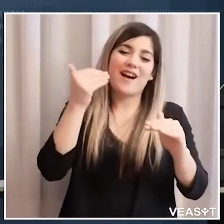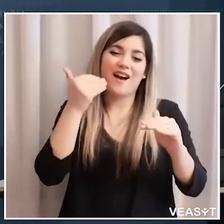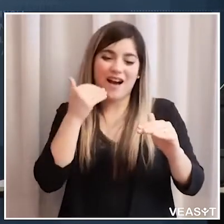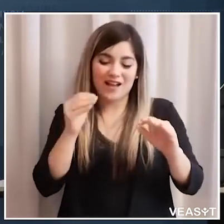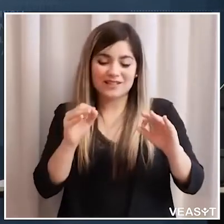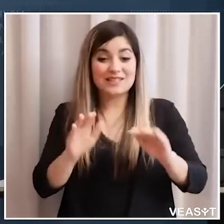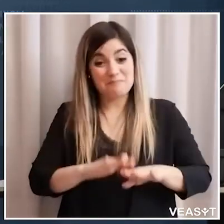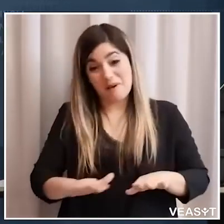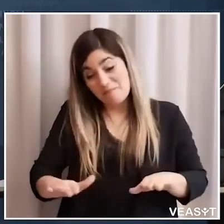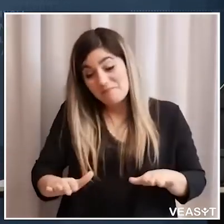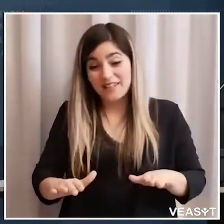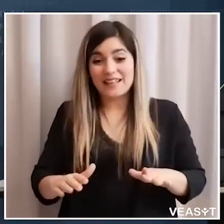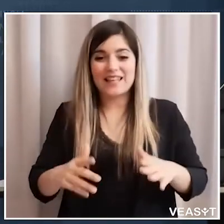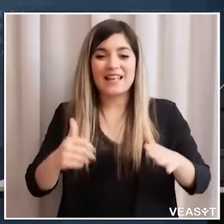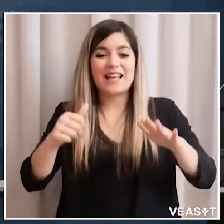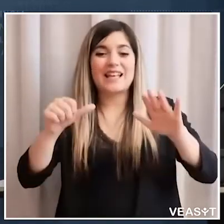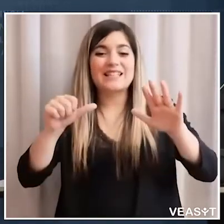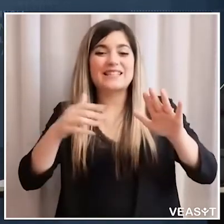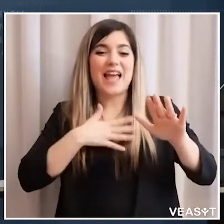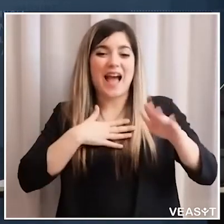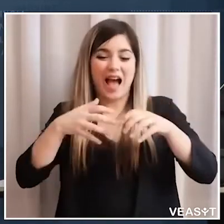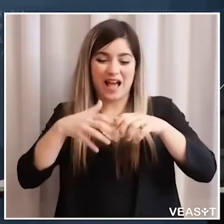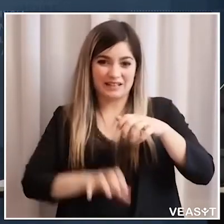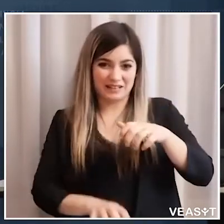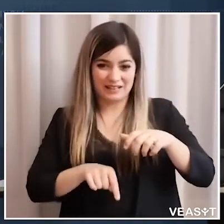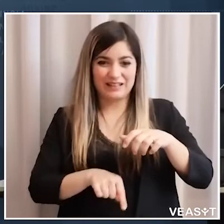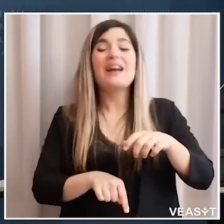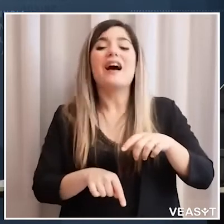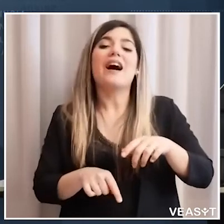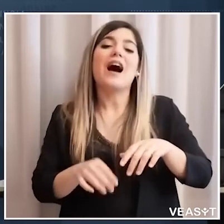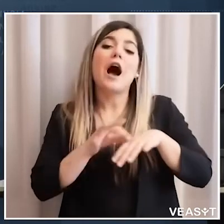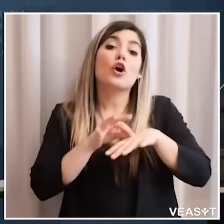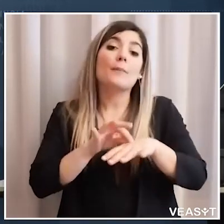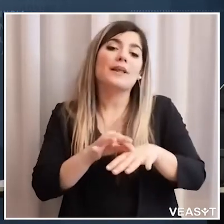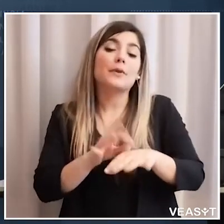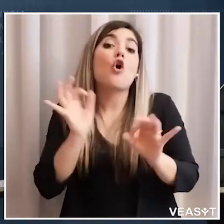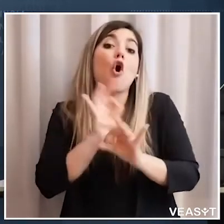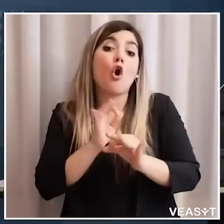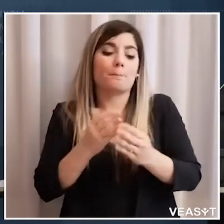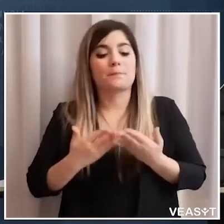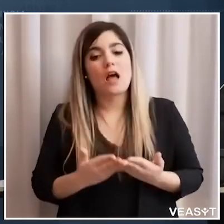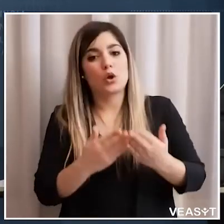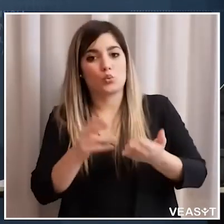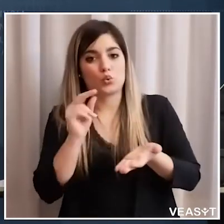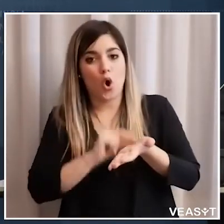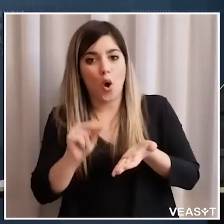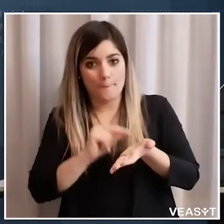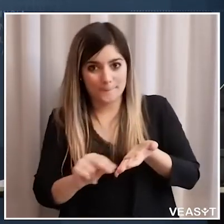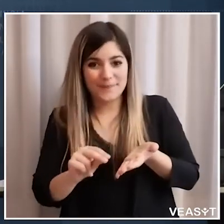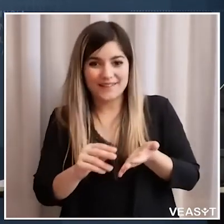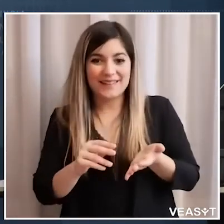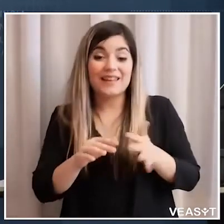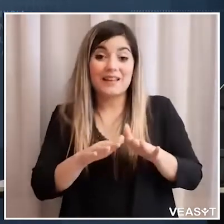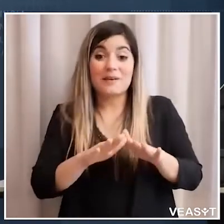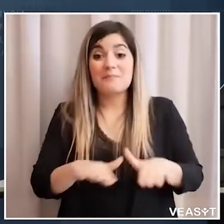ragazze sotto i sei anni e si tratta di un progetto di accompagnamento barra aiuto compiti per quanto riguarda i ragazzi